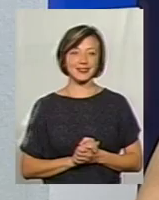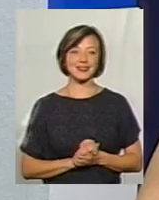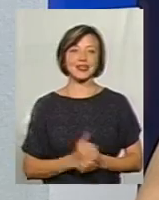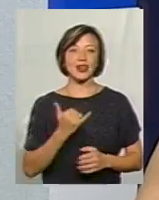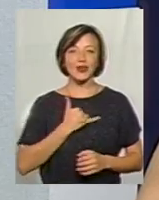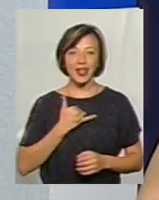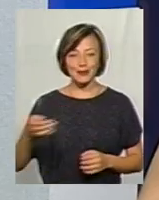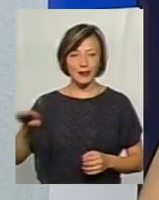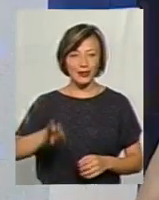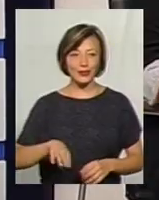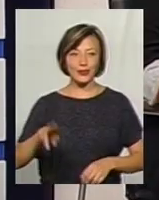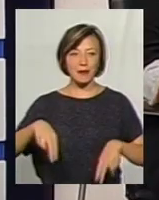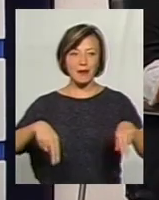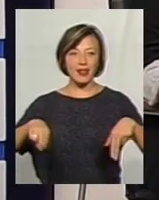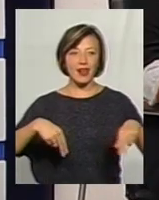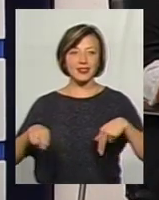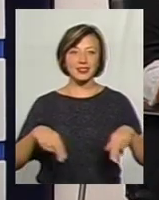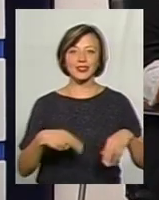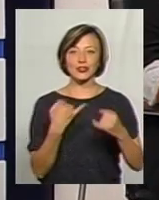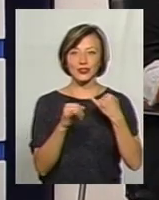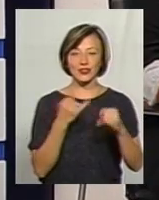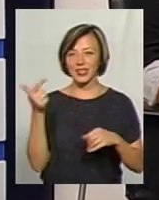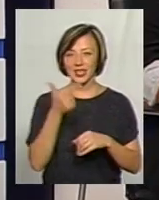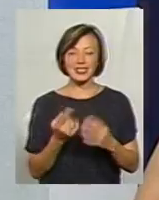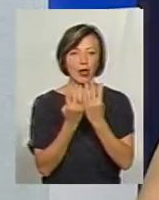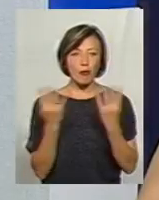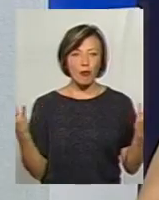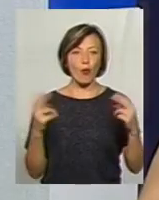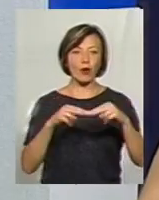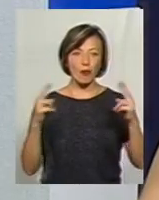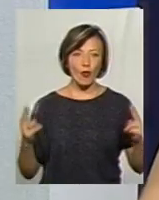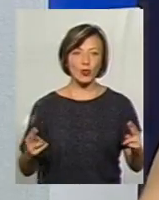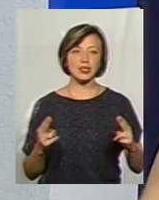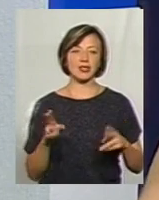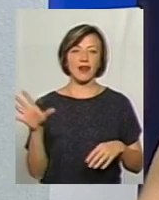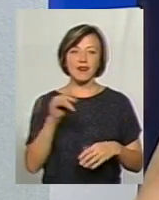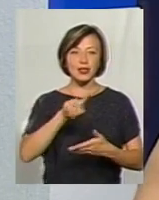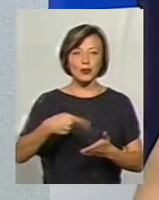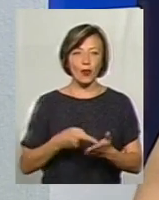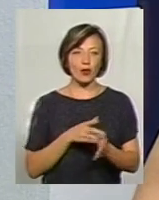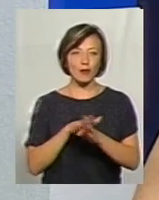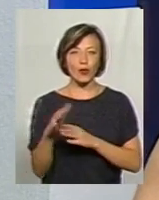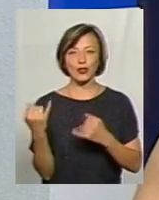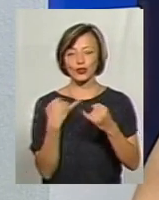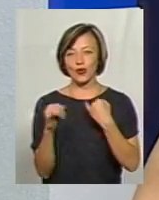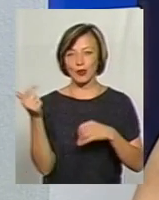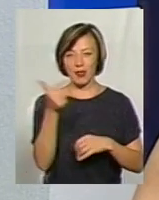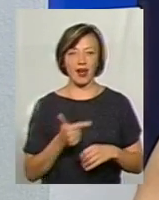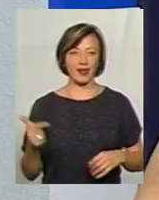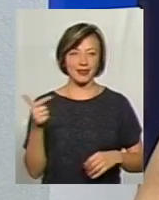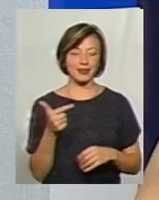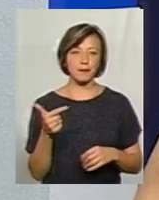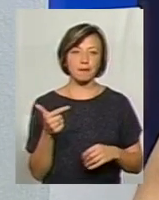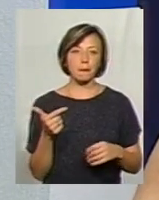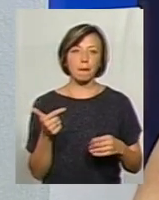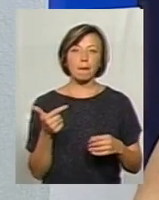У нас бордюри були покрашені, в ці національному флагі. Все забори, мост був покрашений. Весь борт був полностью жовто-блакитний. Я думаю, у